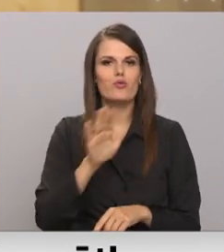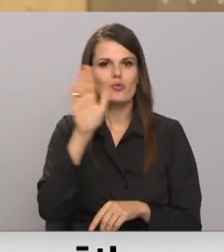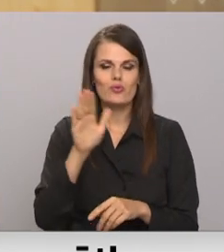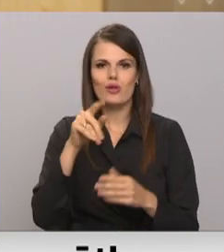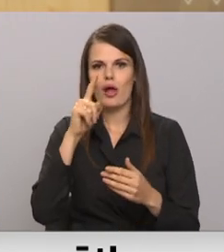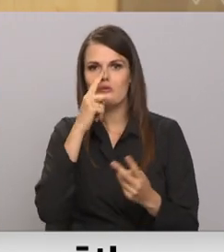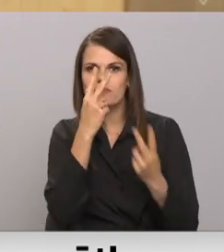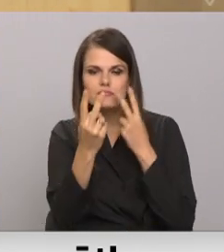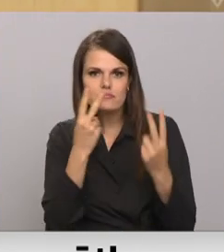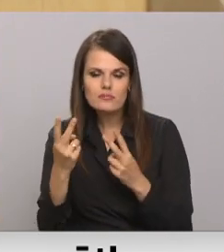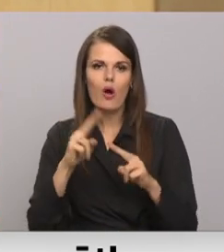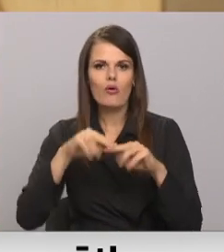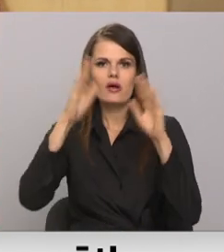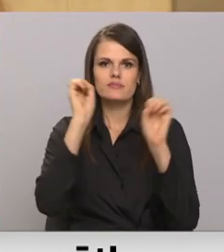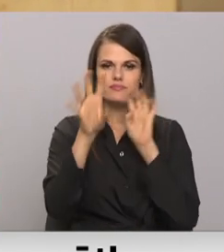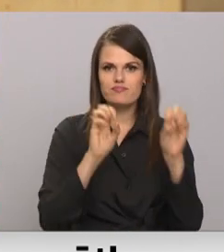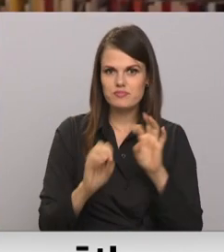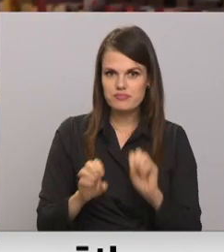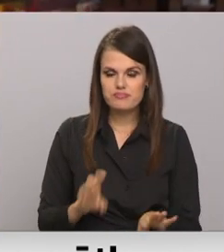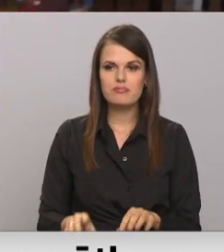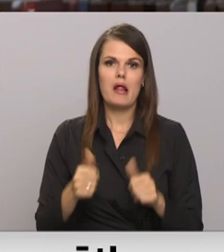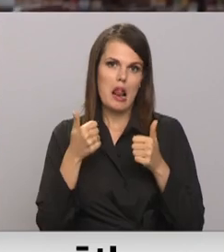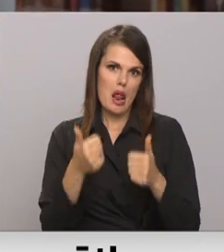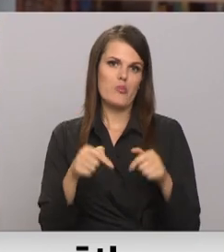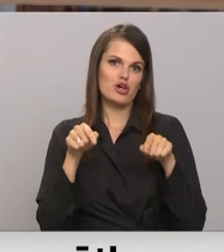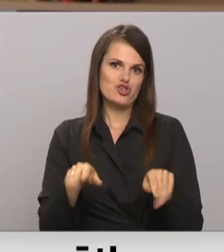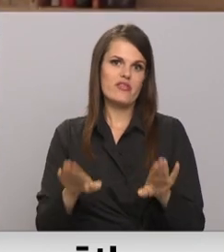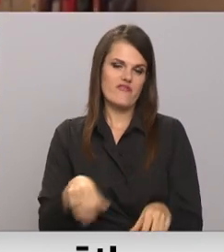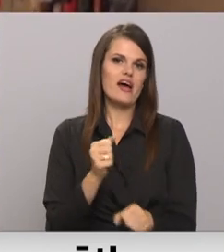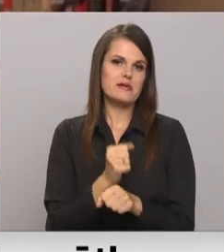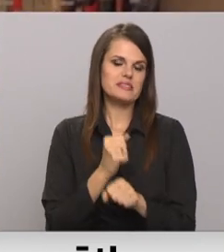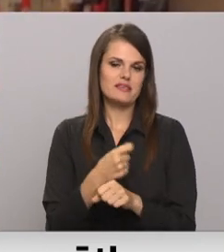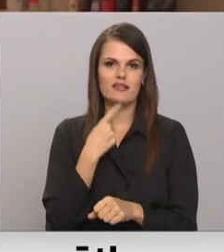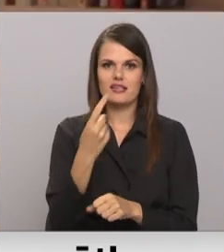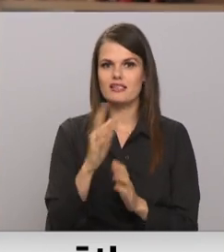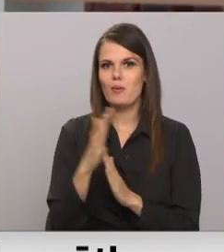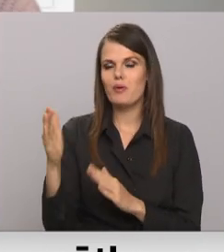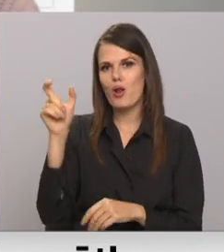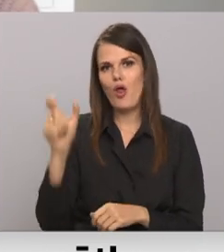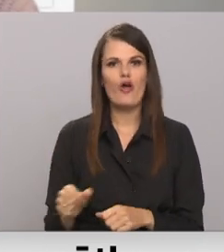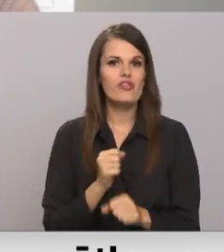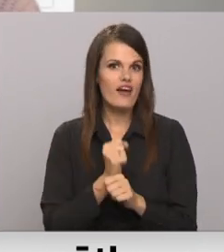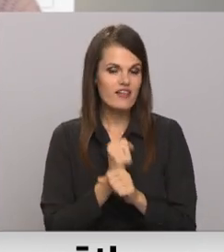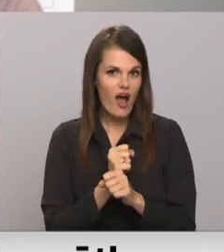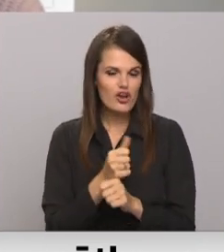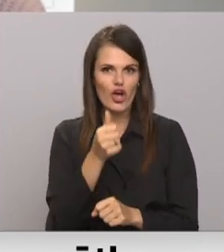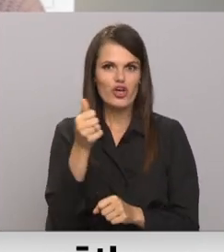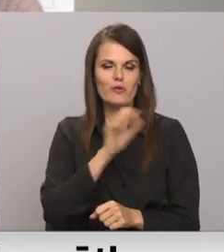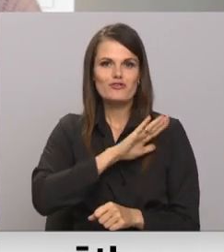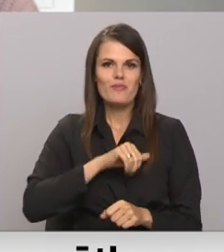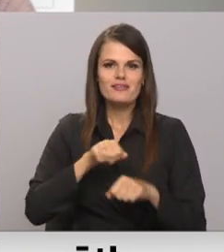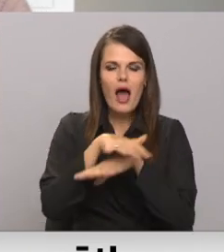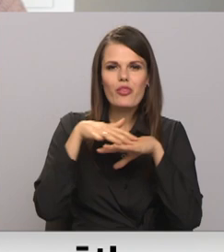atjaunos pakumātas saturu. Labi, vismaz šādi šobrīd varam strādāt, Retevi atzīst bibliotekāris. Īpaši pēc tās dzīvības,